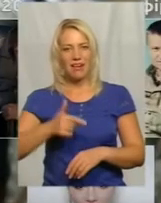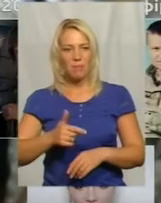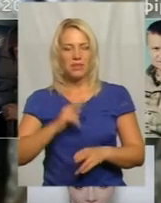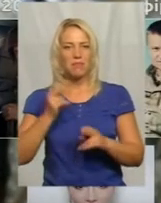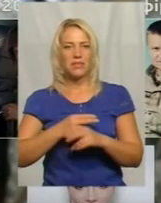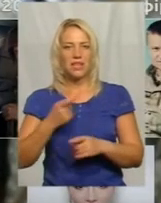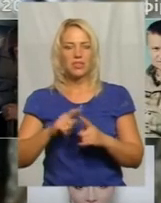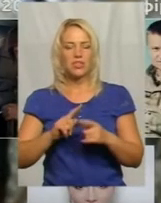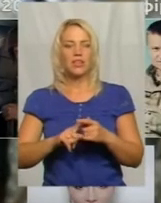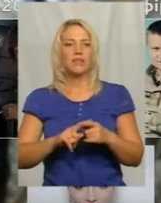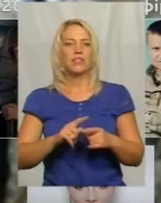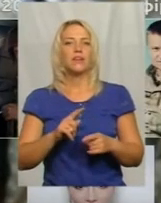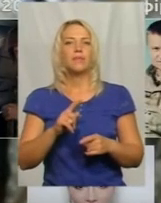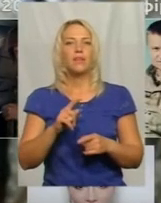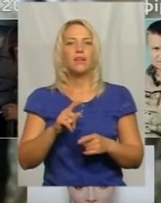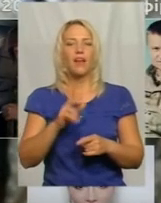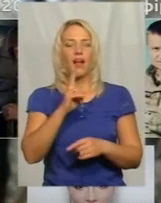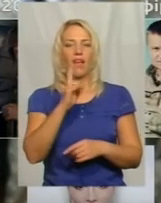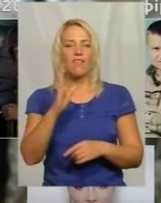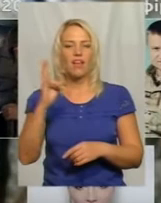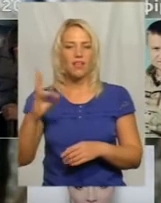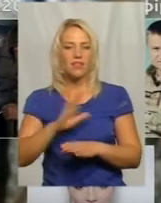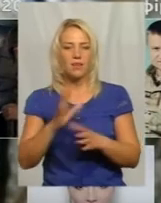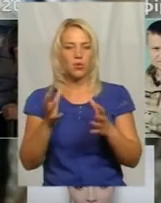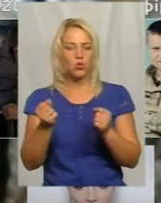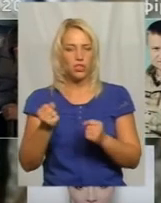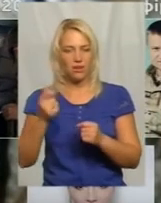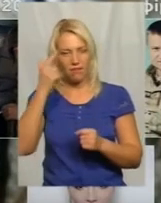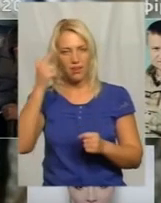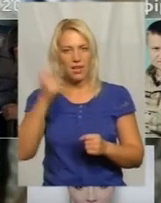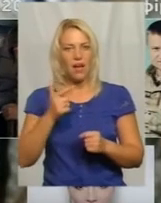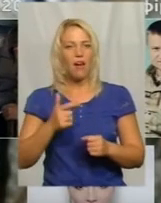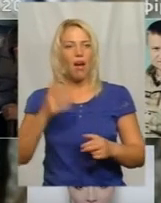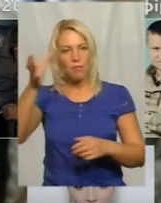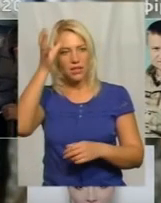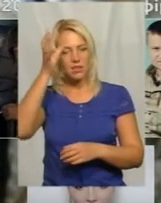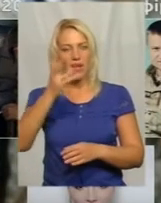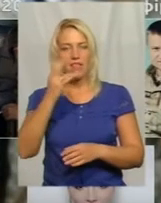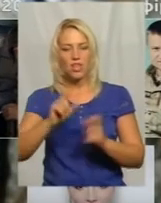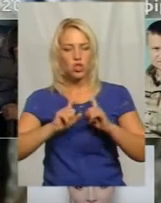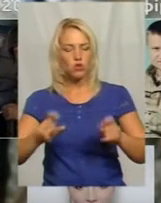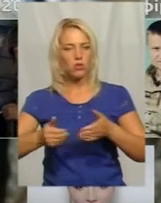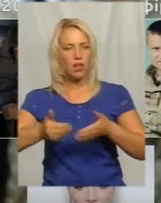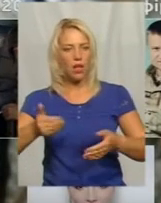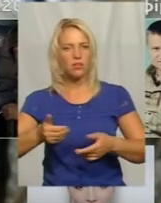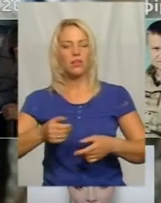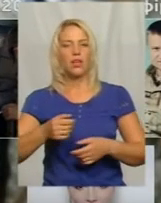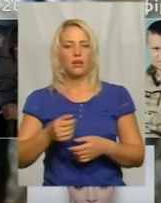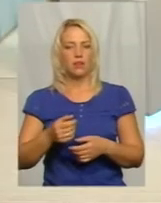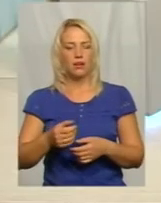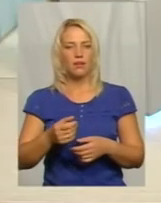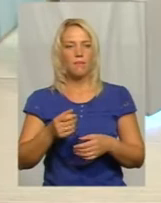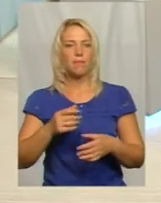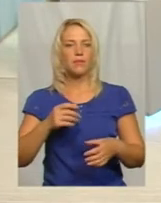систематичного інженерного образування, я не з школи, а от действительно толкових педагогів і